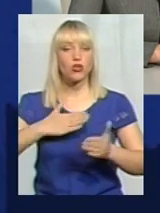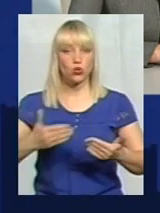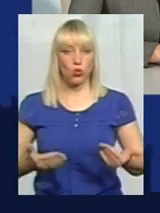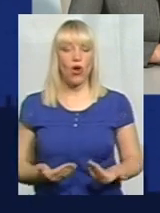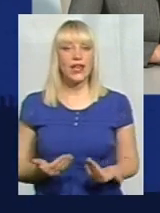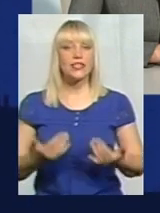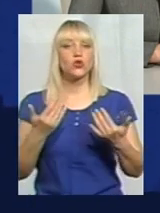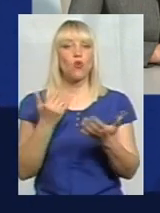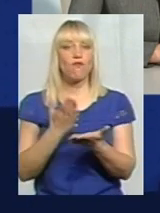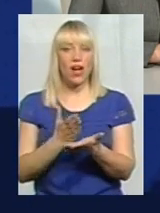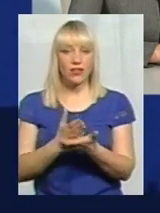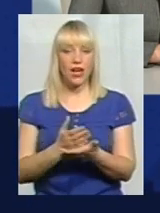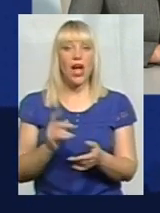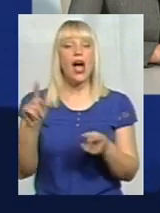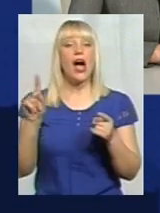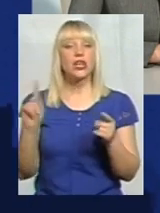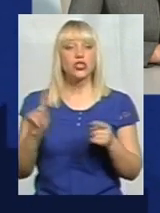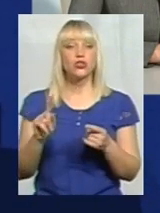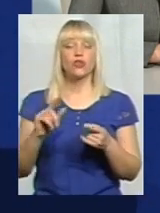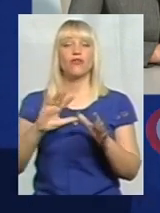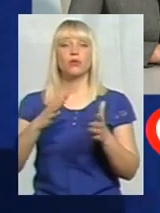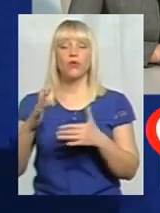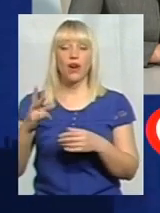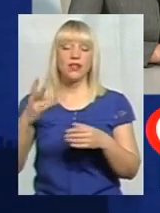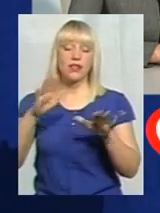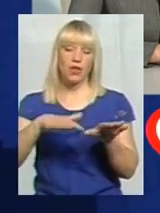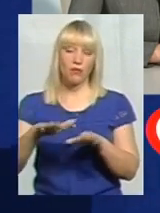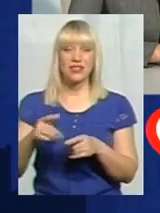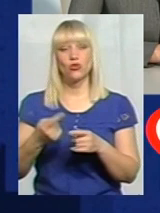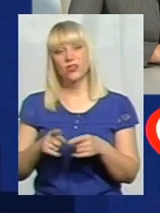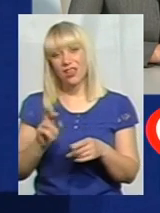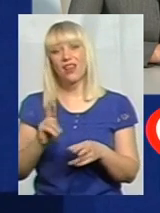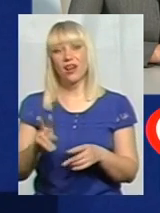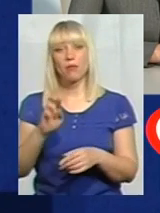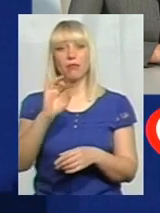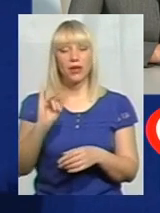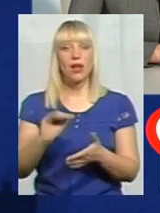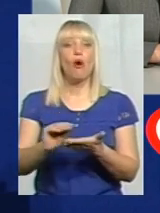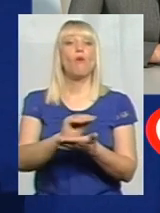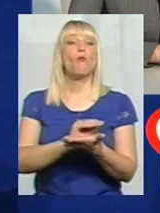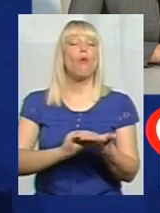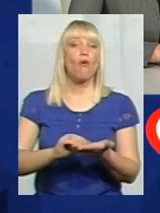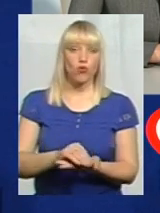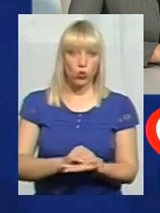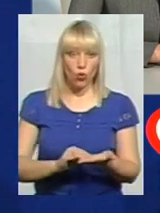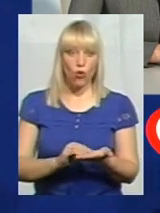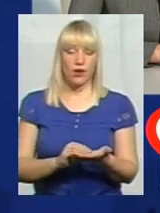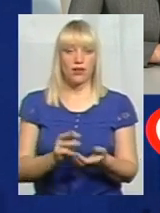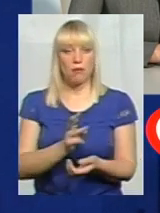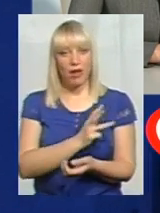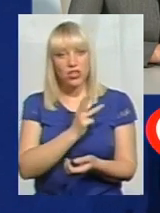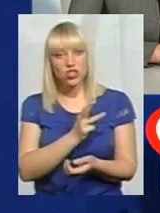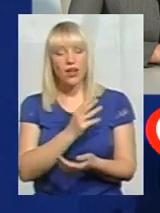Поки ж те, що ми бачимо, відбувається на місцях, це, як би, таке повторення, якесь бажання